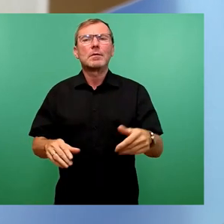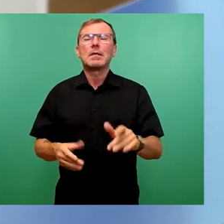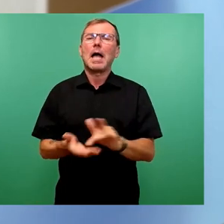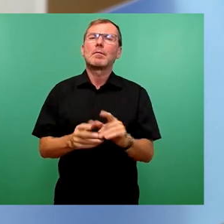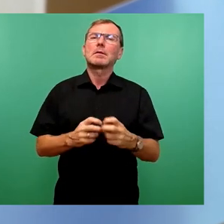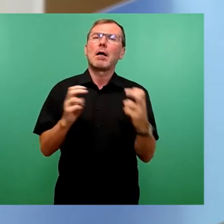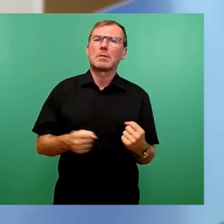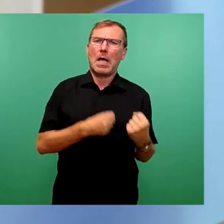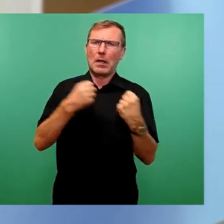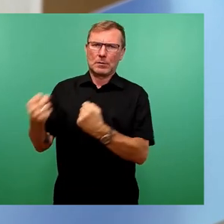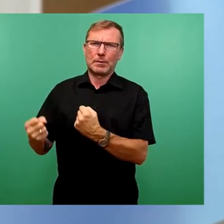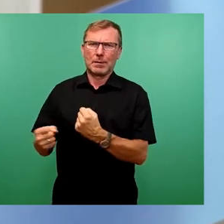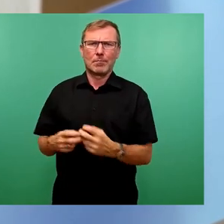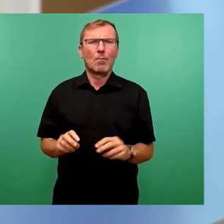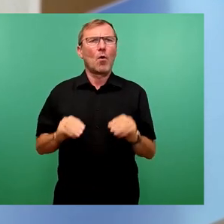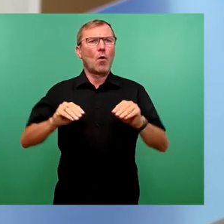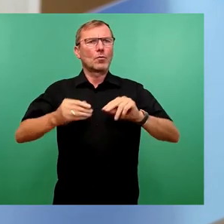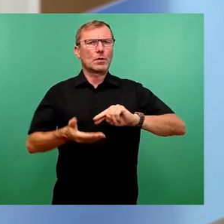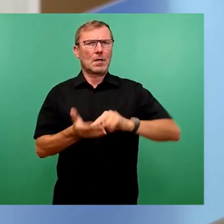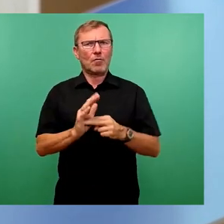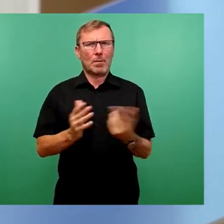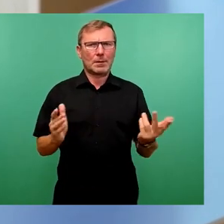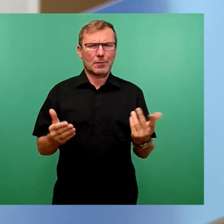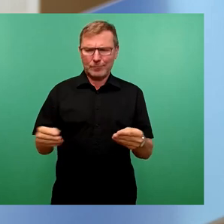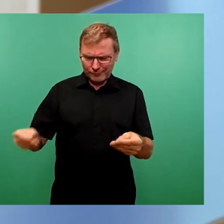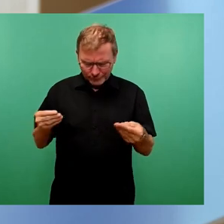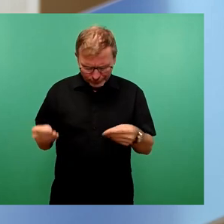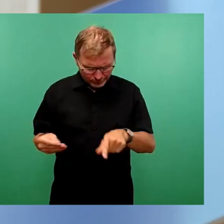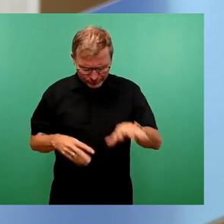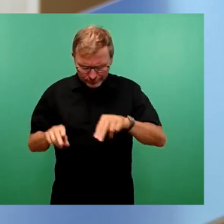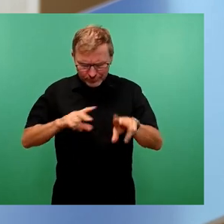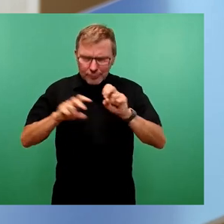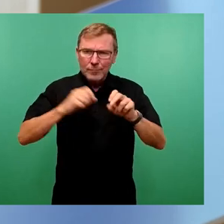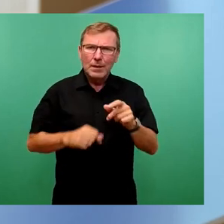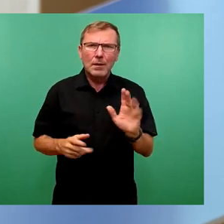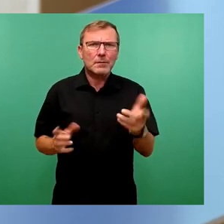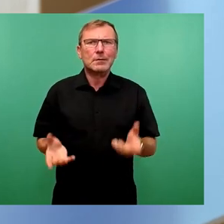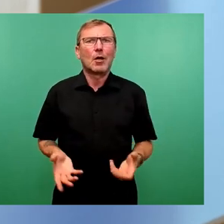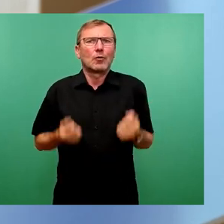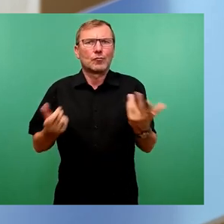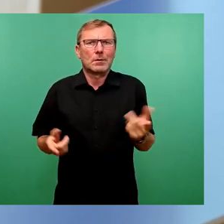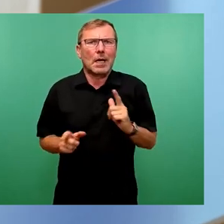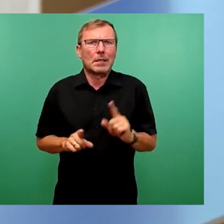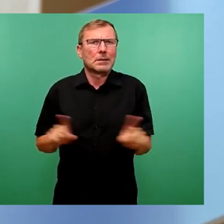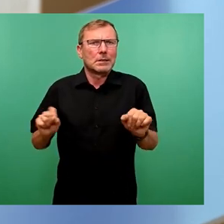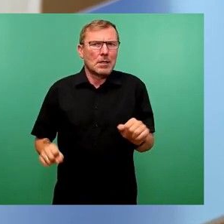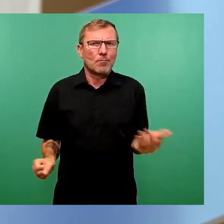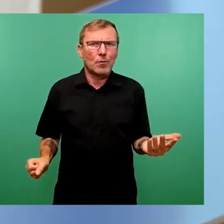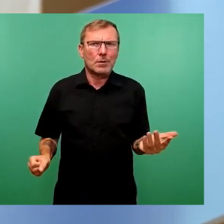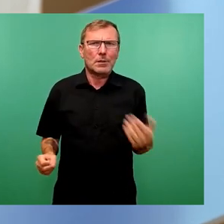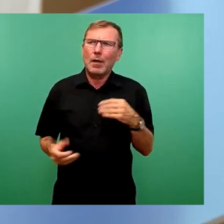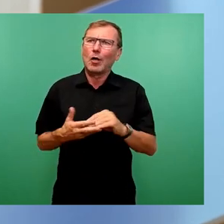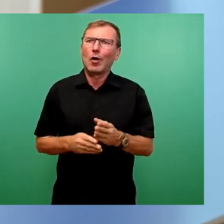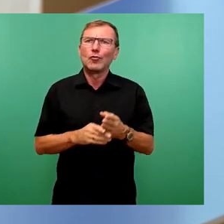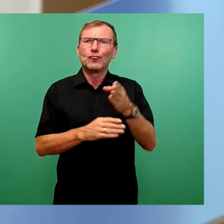Eine Unterrichtsvorbereitung oder ein Vertrautmachen damit ist deutlich erschwert möglich, teilweise auch gar nicht, weil ja auch, wenn man das in den Schulen zur